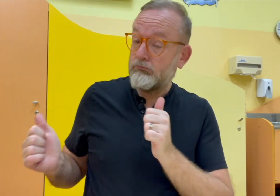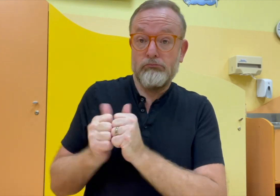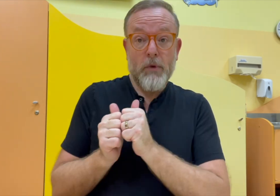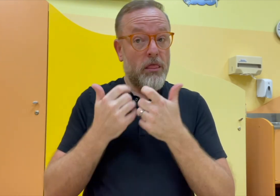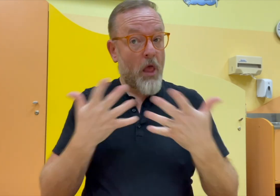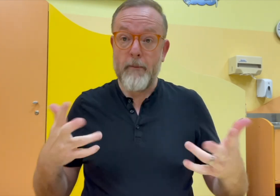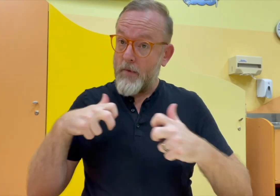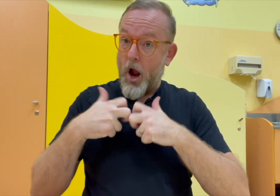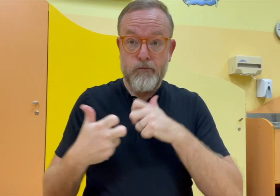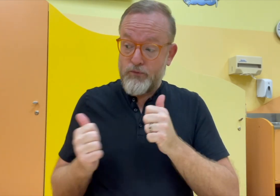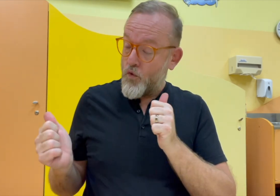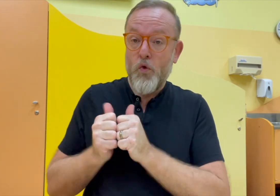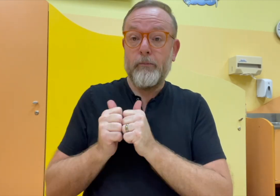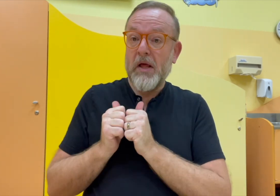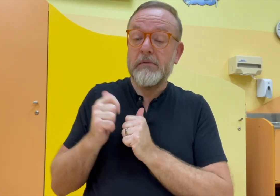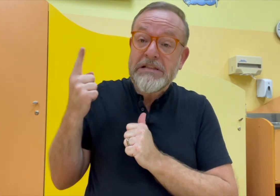opět,